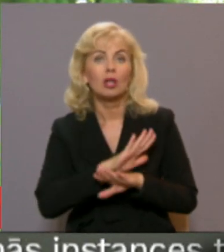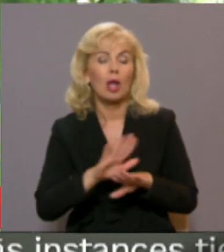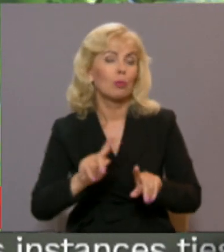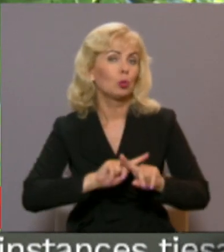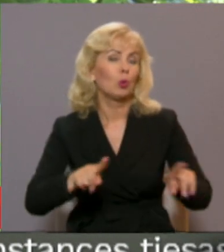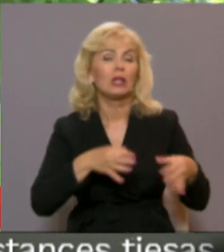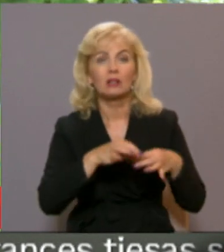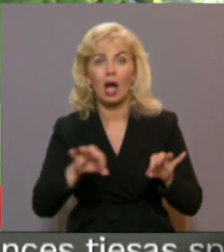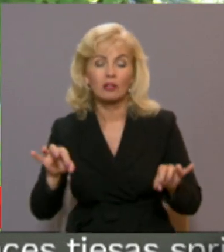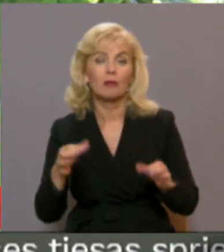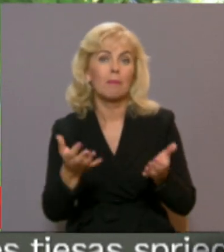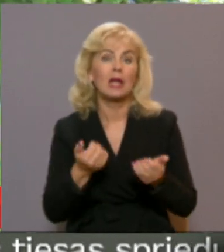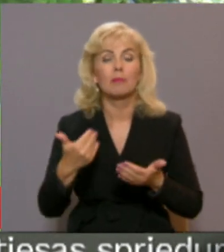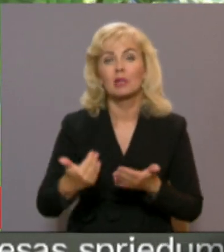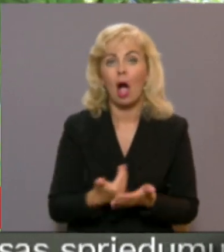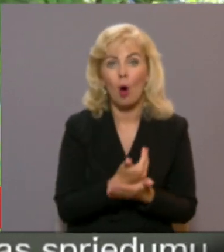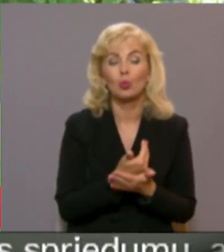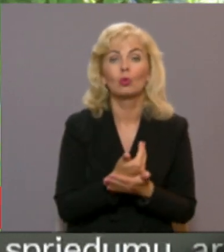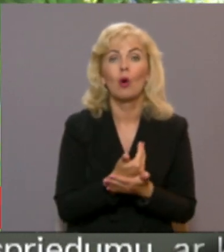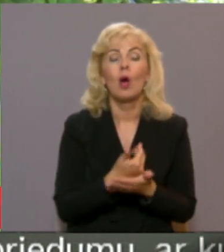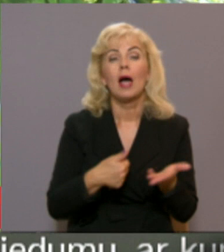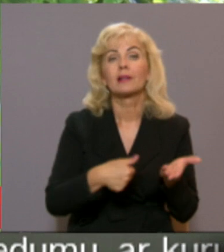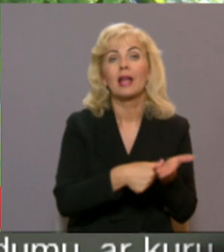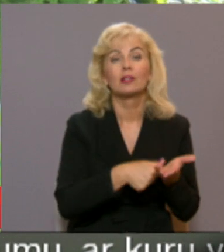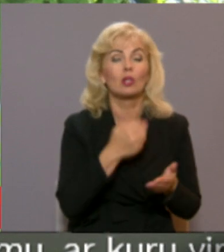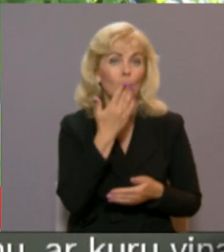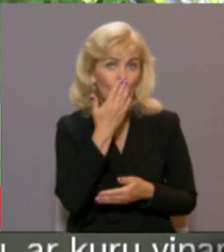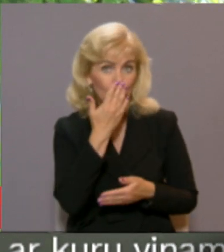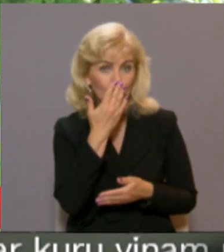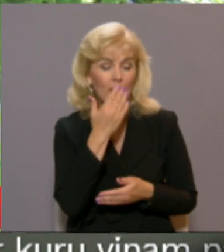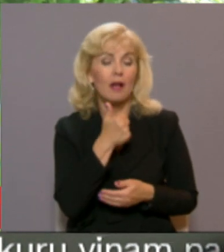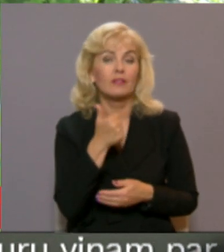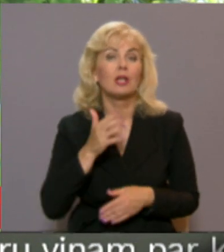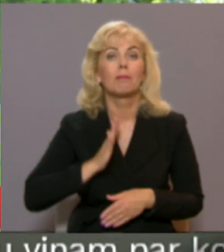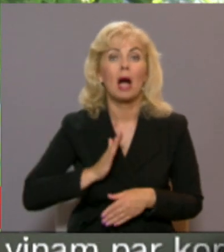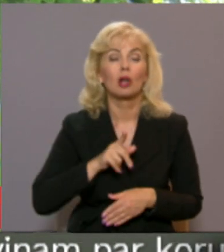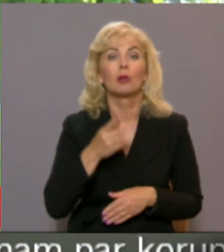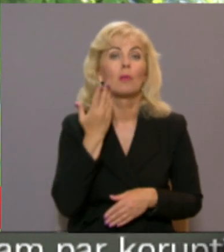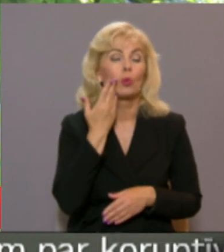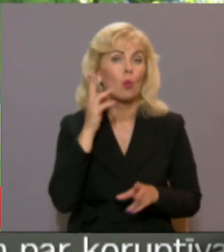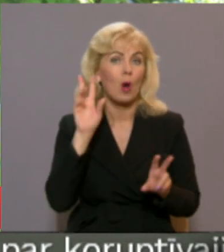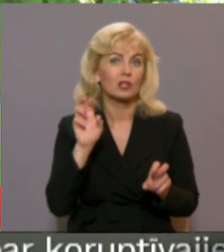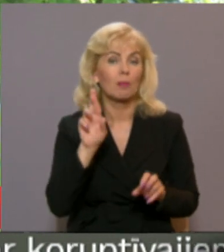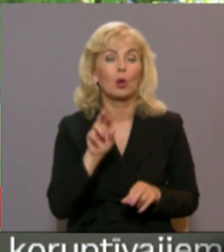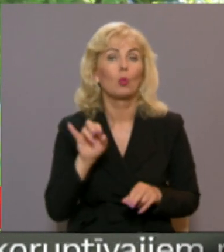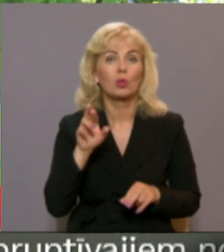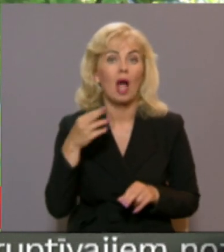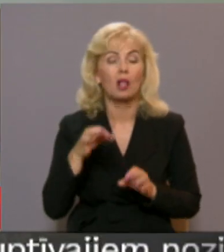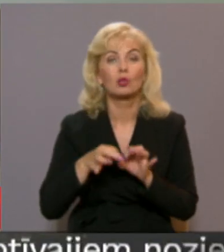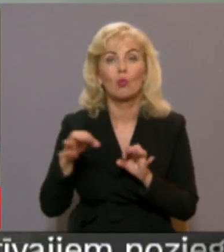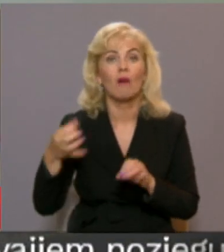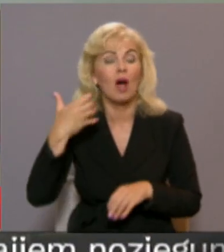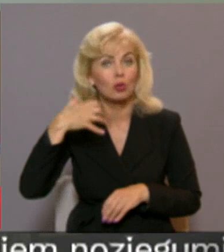jāatbrīvo un jāpeņem kaut kādā jaunā, ar jaunu reģistrācijas numuru, tad viņai pagaidām šis nosaukums ir rundālas novada dome.